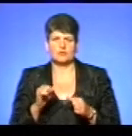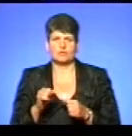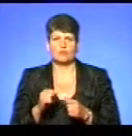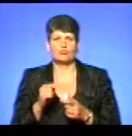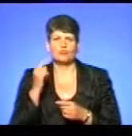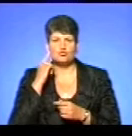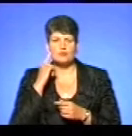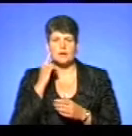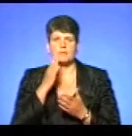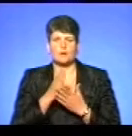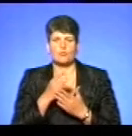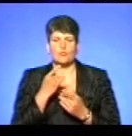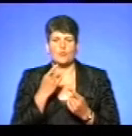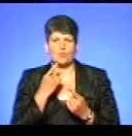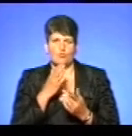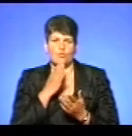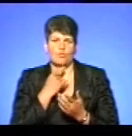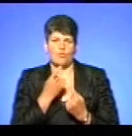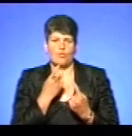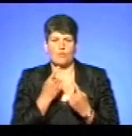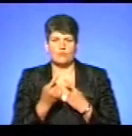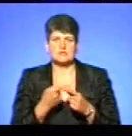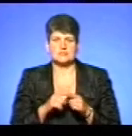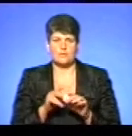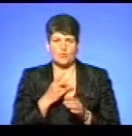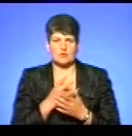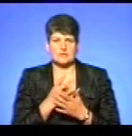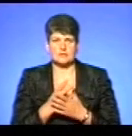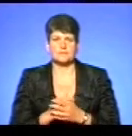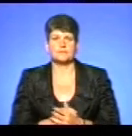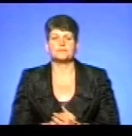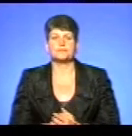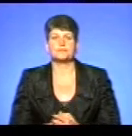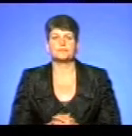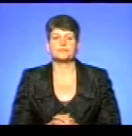мову. Я прошу ж серії зараз нам цей коментар показати. Ми прокоментуємо.